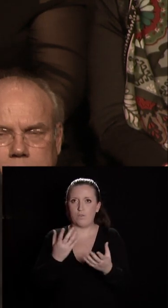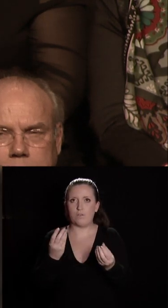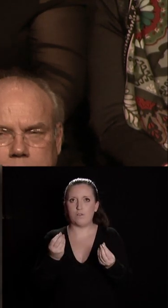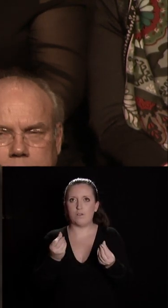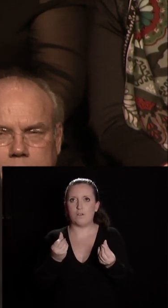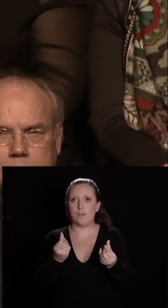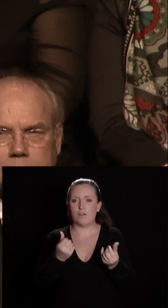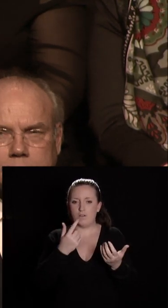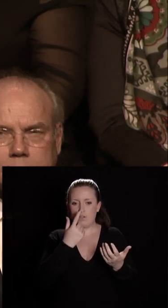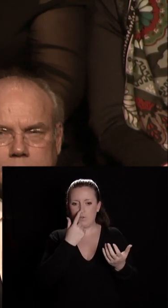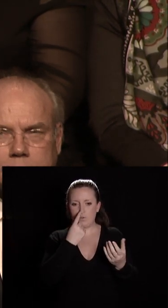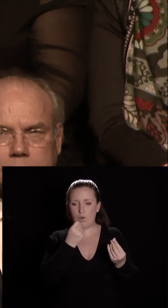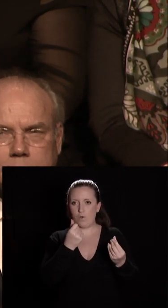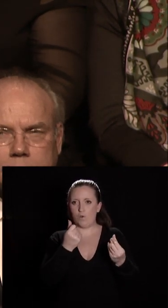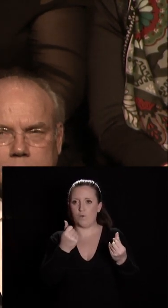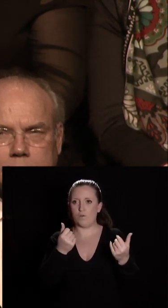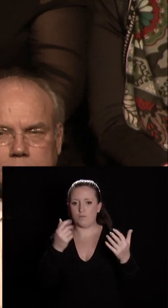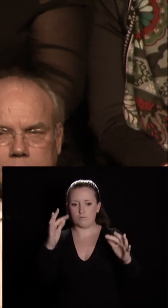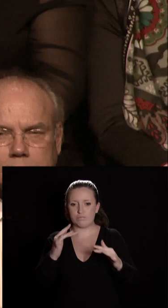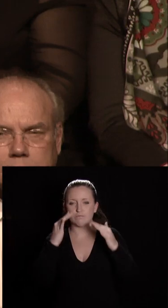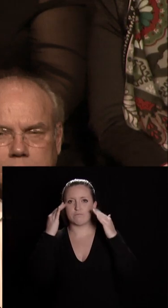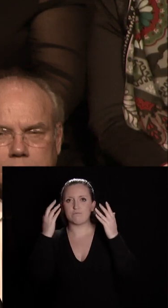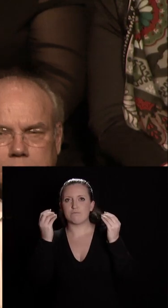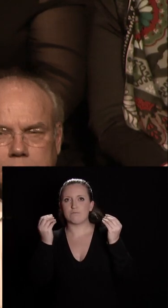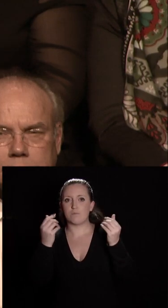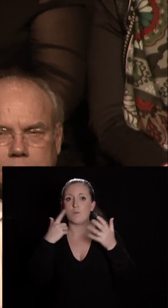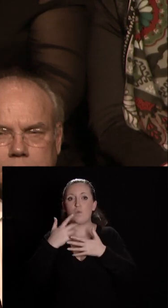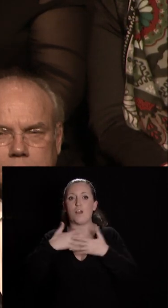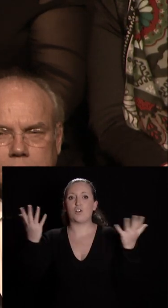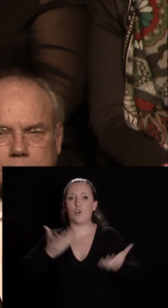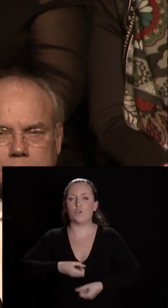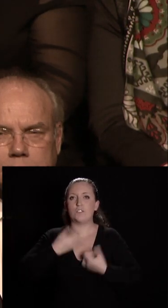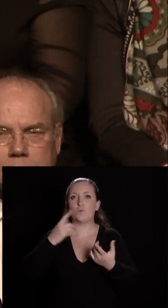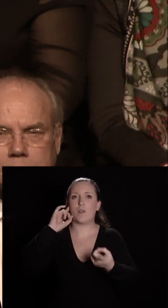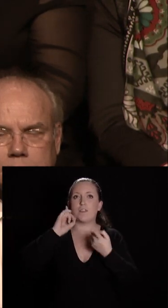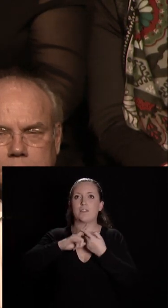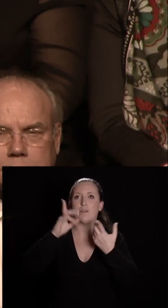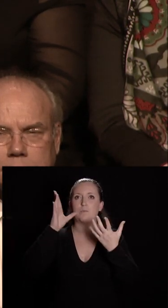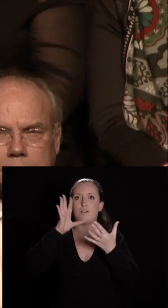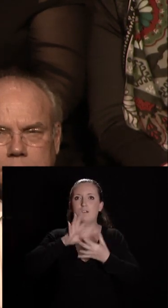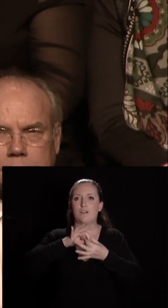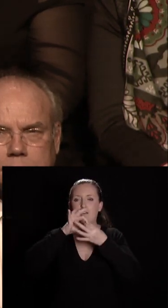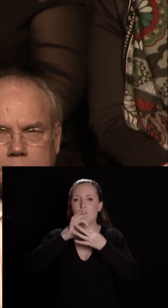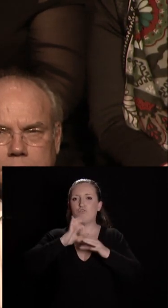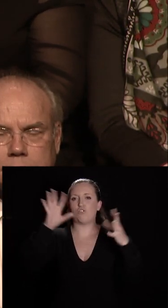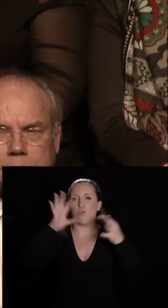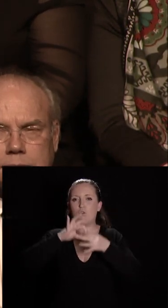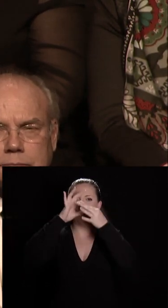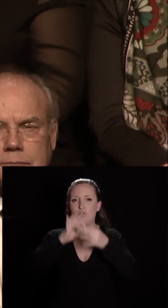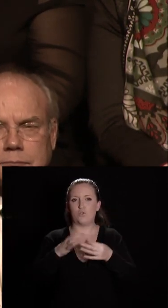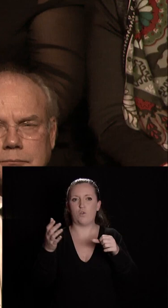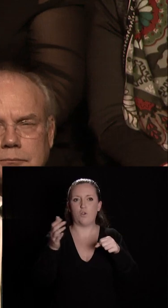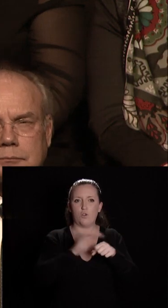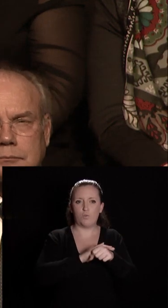'il avait trouvé l'inspiration je m'en rappelle pour un grand discours sur la laïcité art sport politique